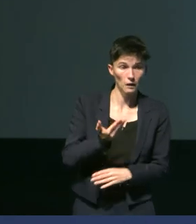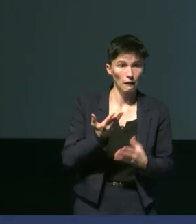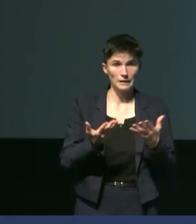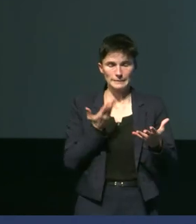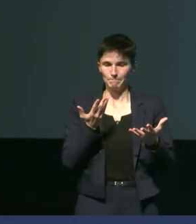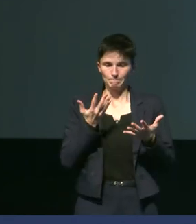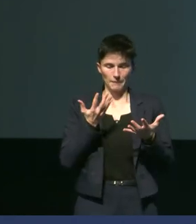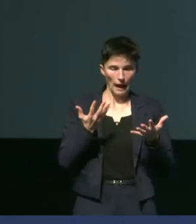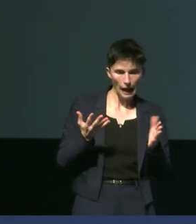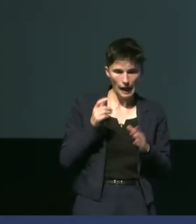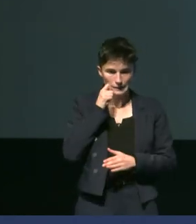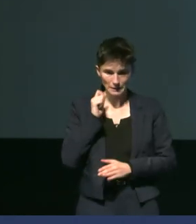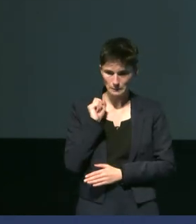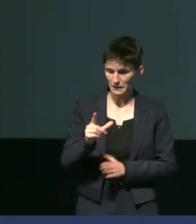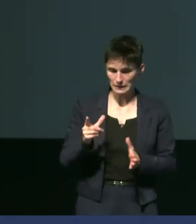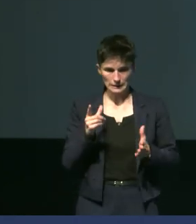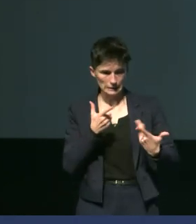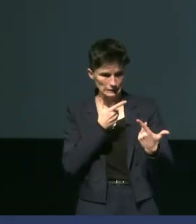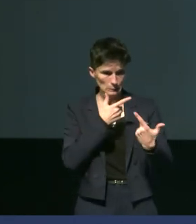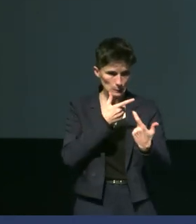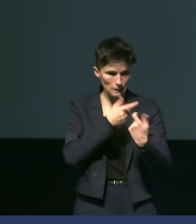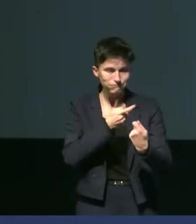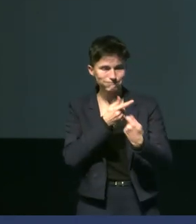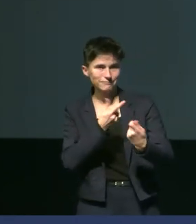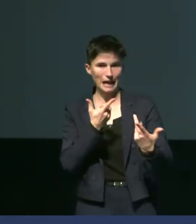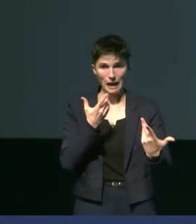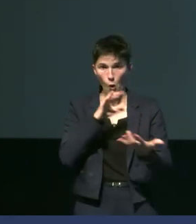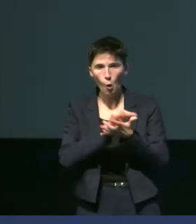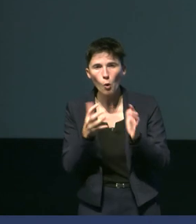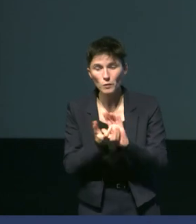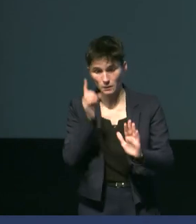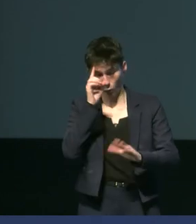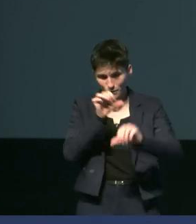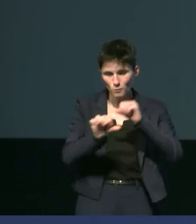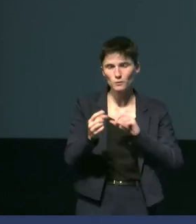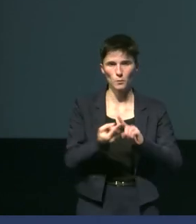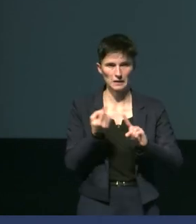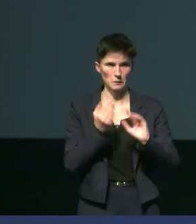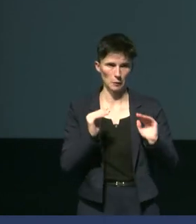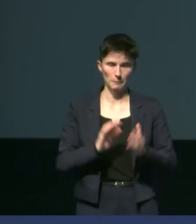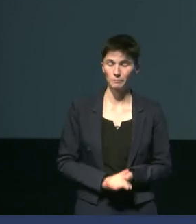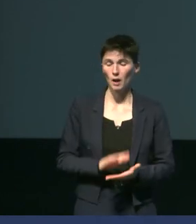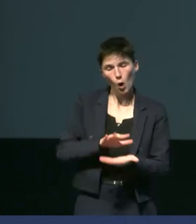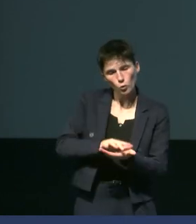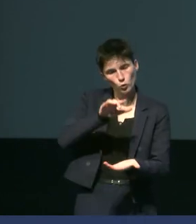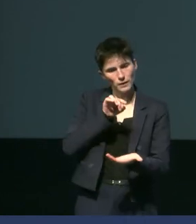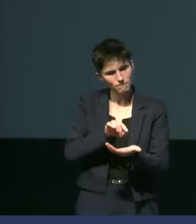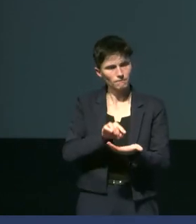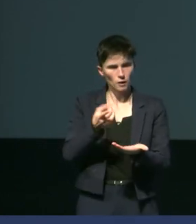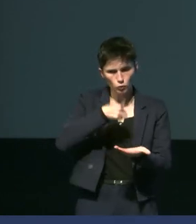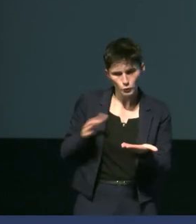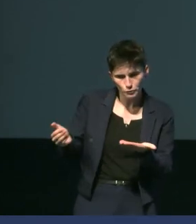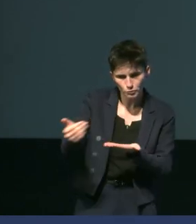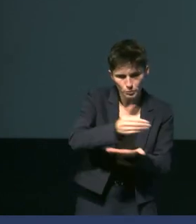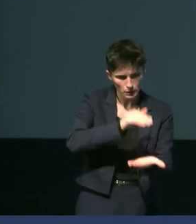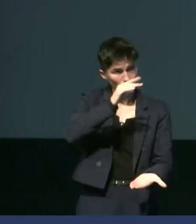être compliqué pour ces espèces-là de s'adapter parce qu'on est vraiment dans des conditions particulières. Alors les données qu'on a collectées sont loin d'être inintéressantes.